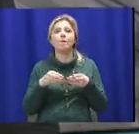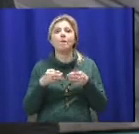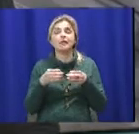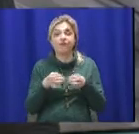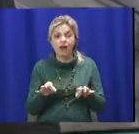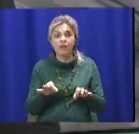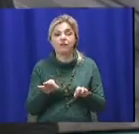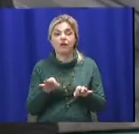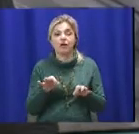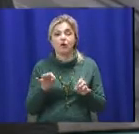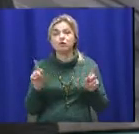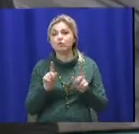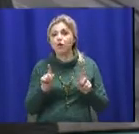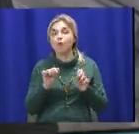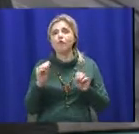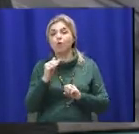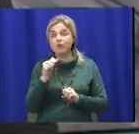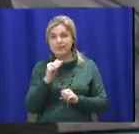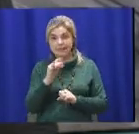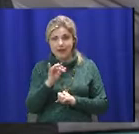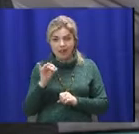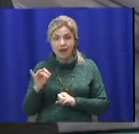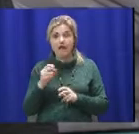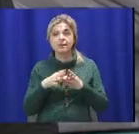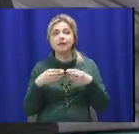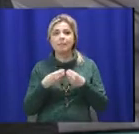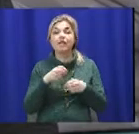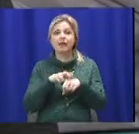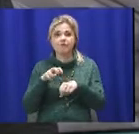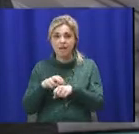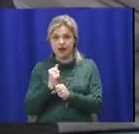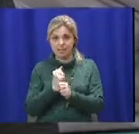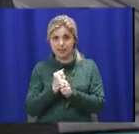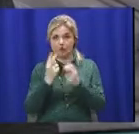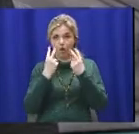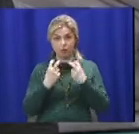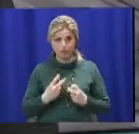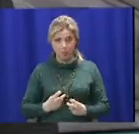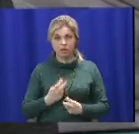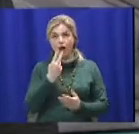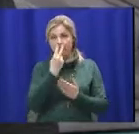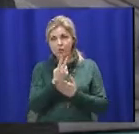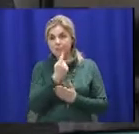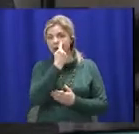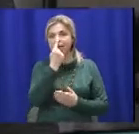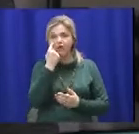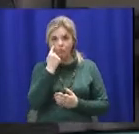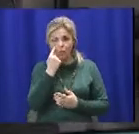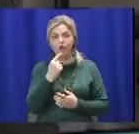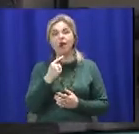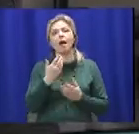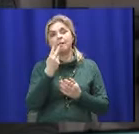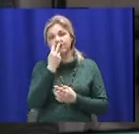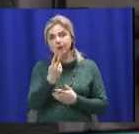скажімо, поверхності, що функції семейного врача осуществить осмотр. Тобто, посмотрить глазне дно, посмотрить,